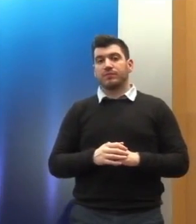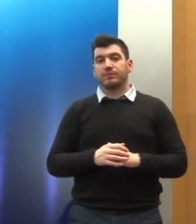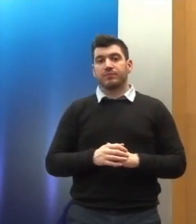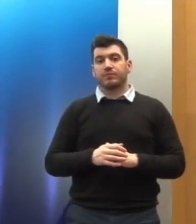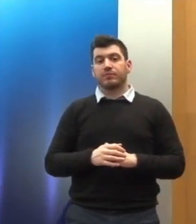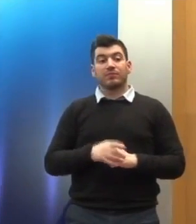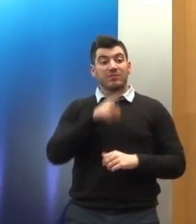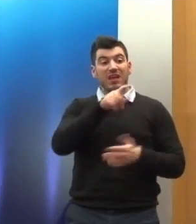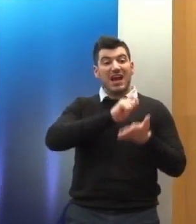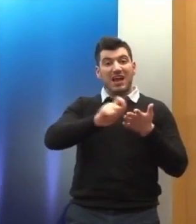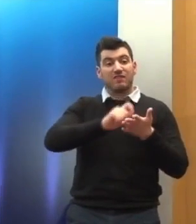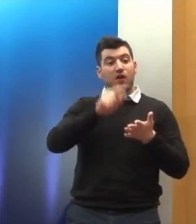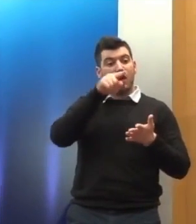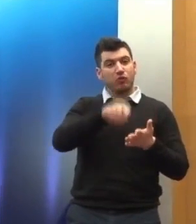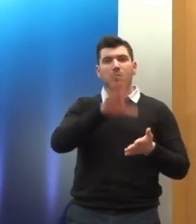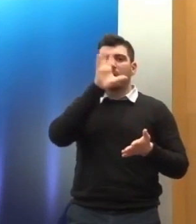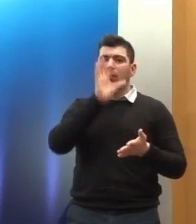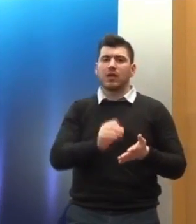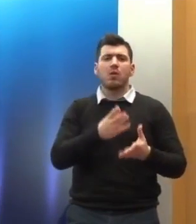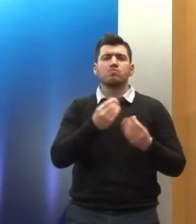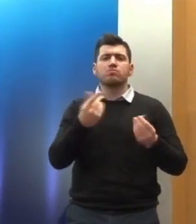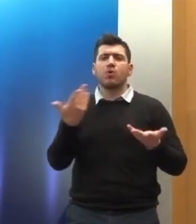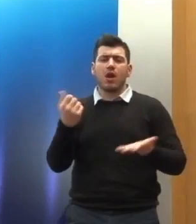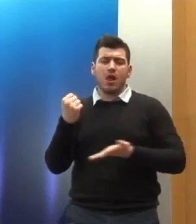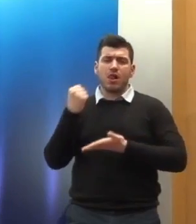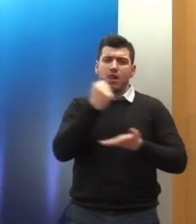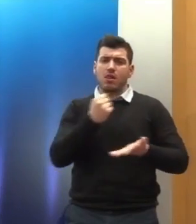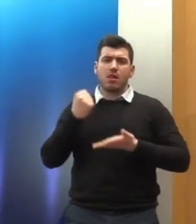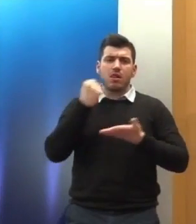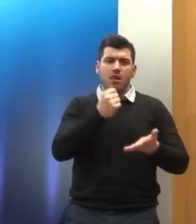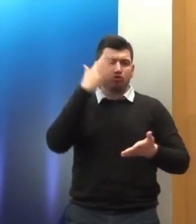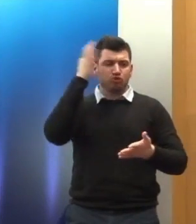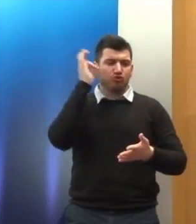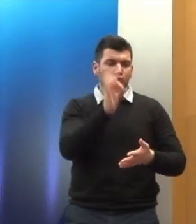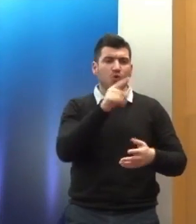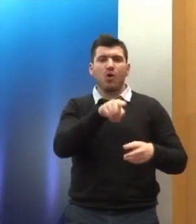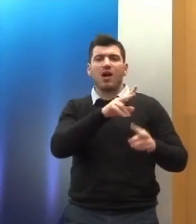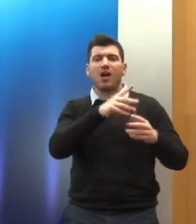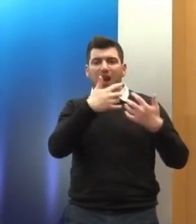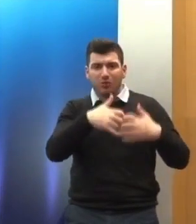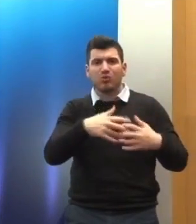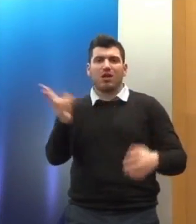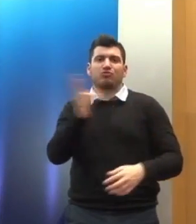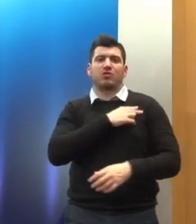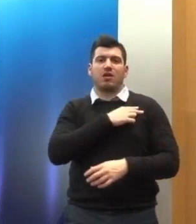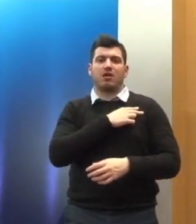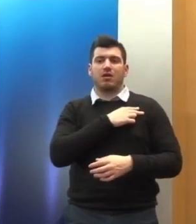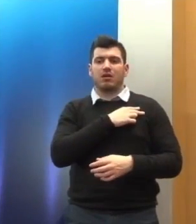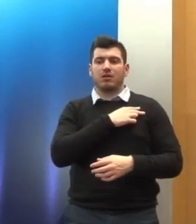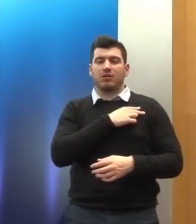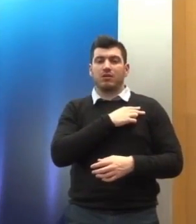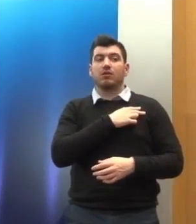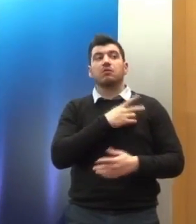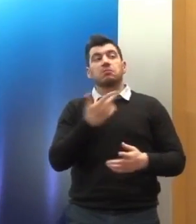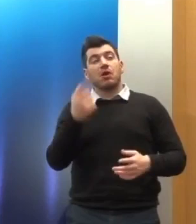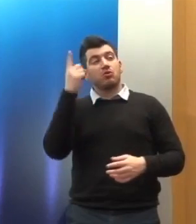επενδυθεί πολύ κεφάλαιο και στα διεθνή όργανα και σε εθνικό επίπεδο και νομίζω πως δεν